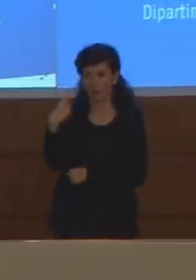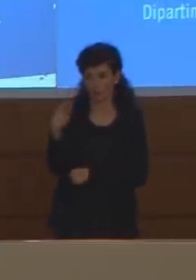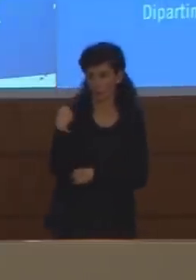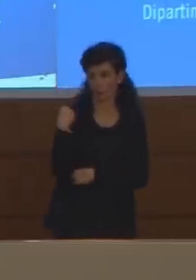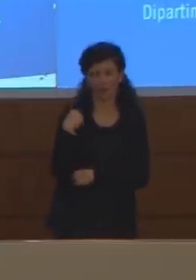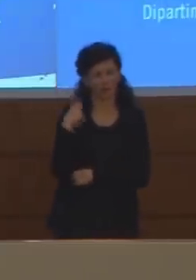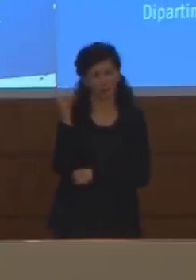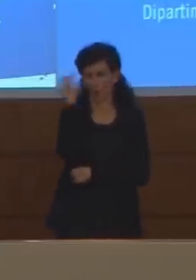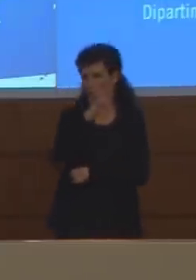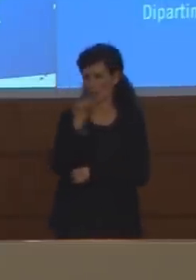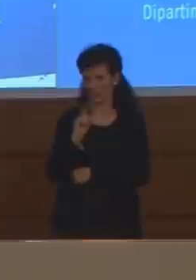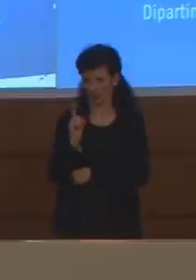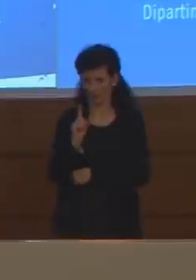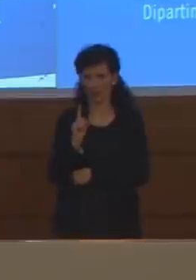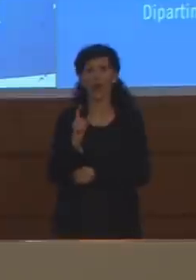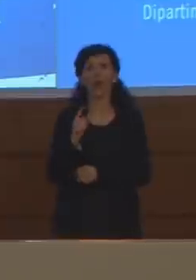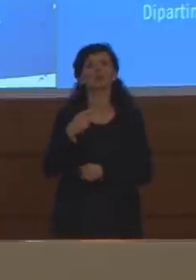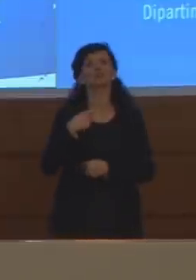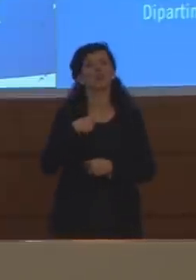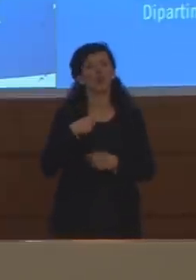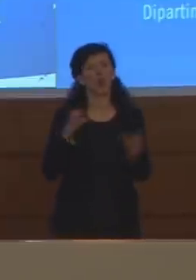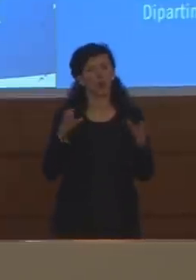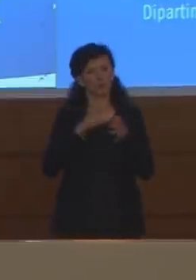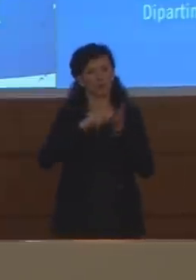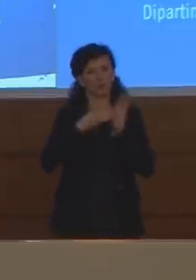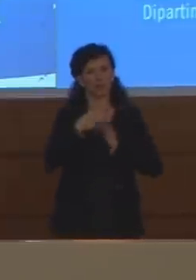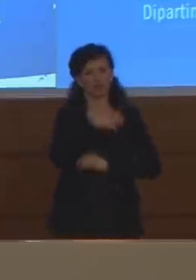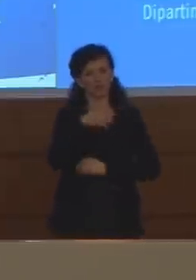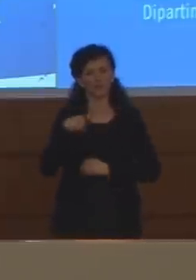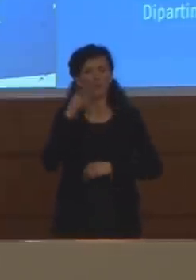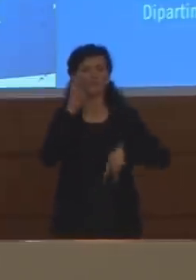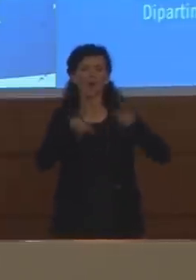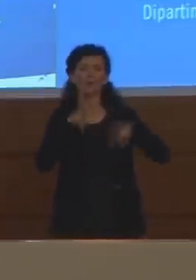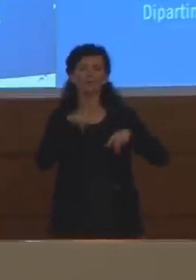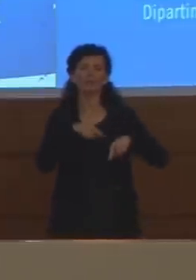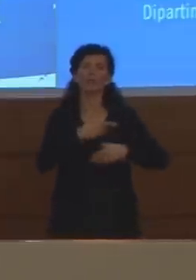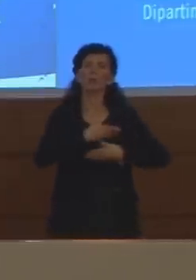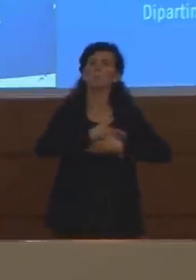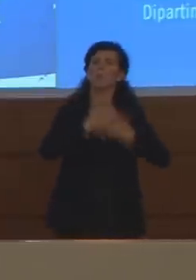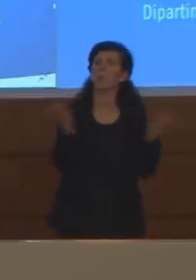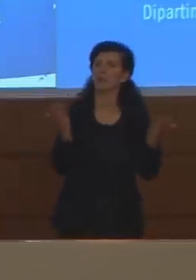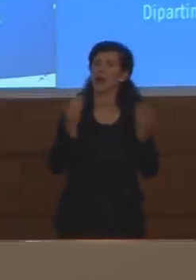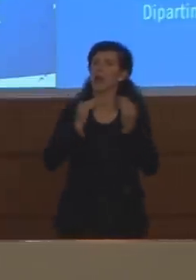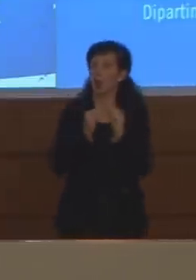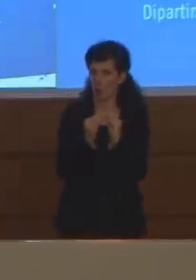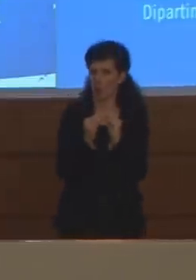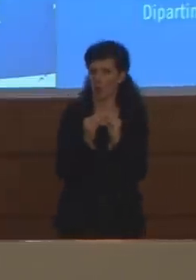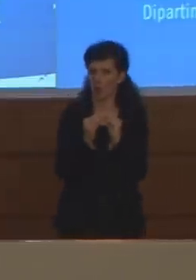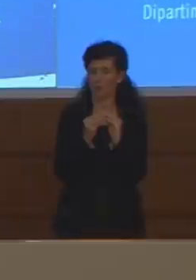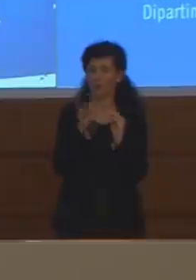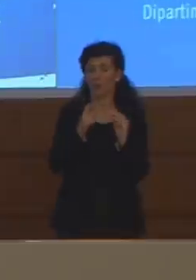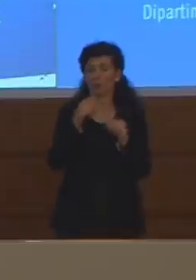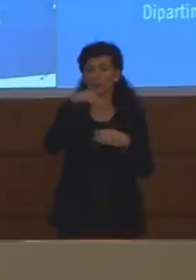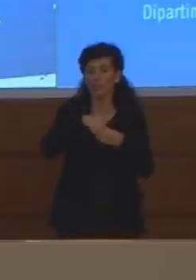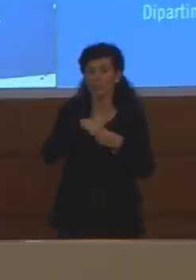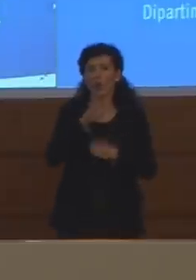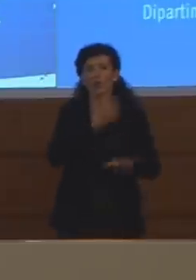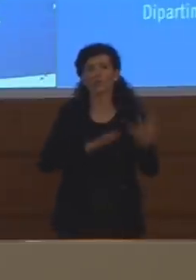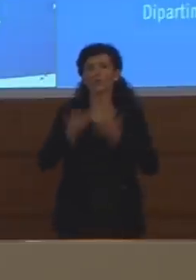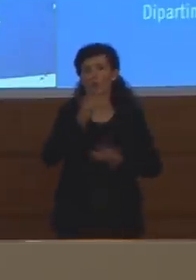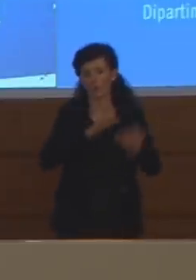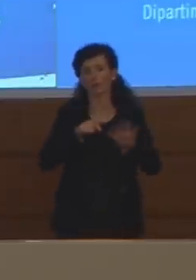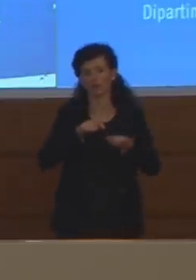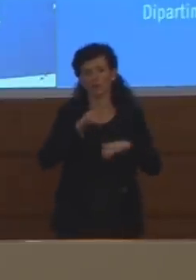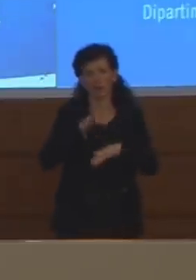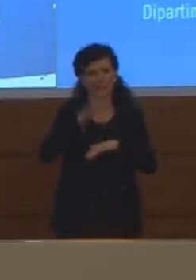stiamo facendo questa valutazione e quanto prima renderemo note è evidente che ci sono delle informazioni